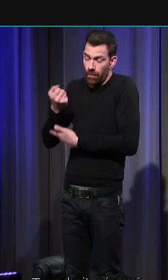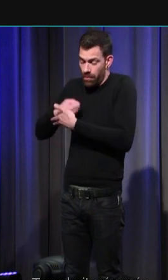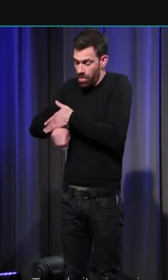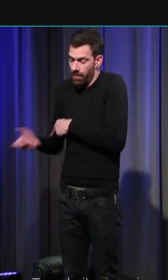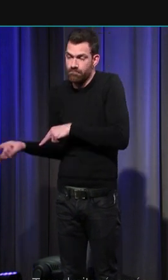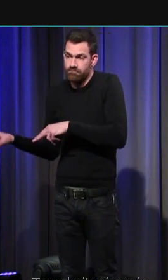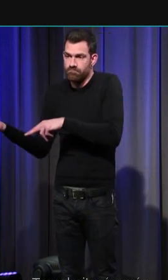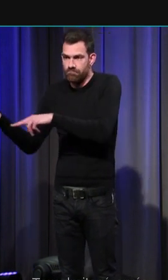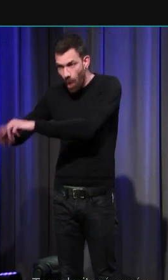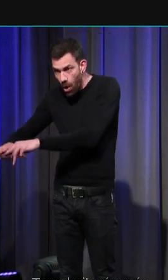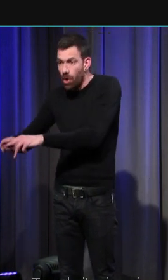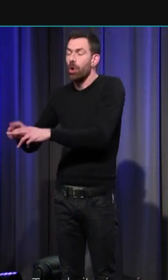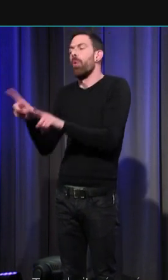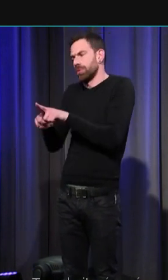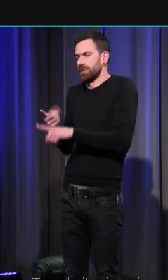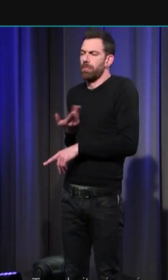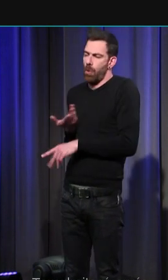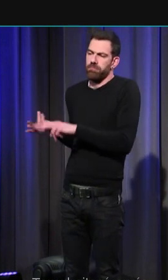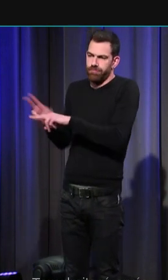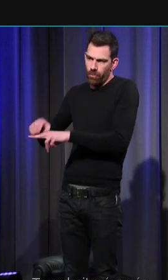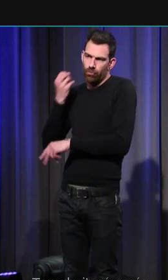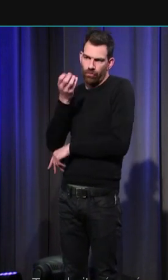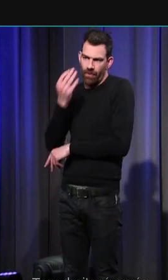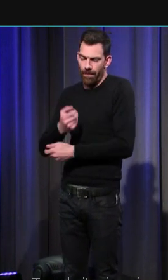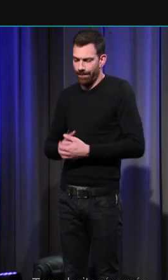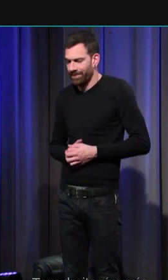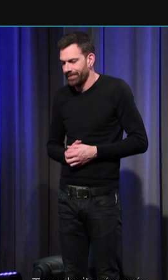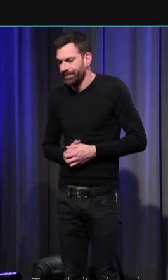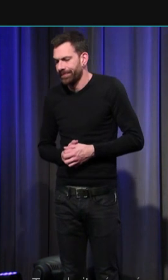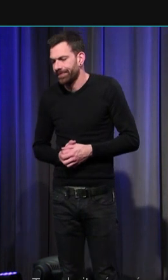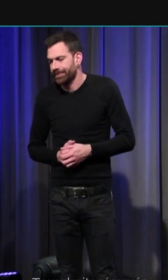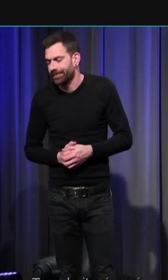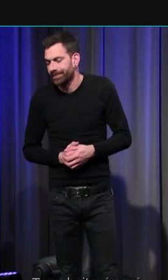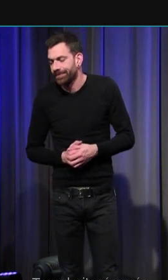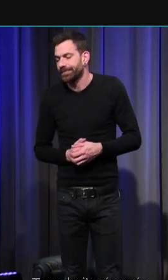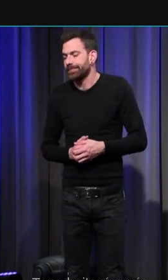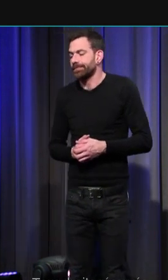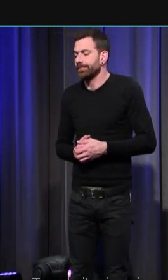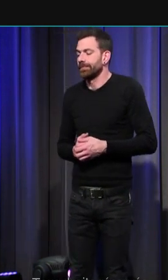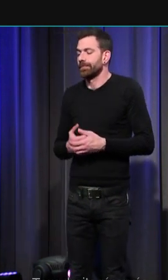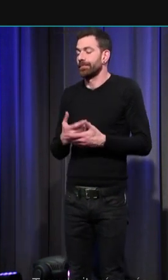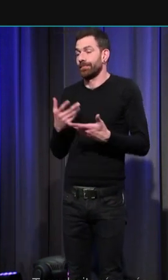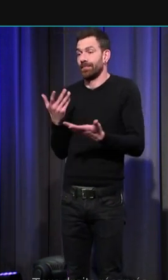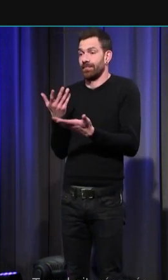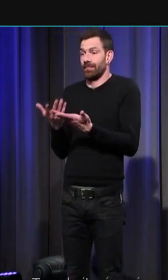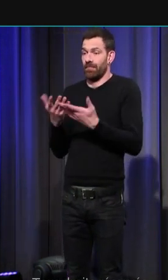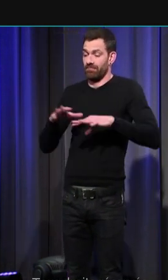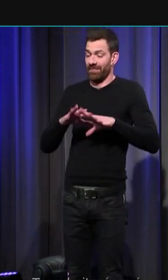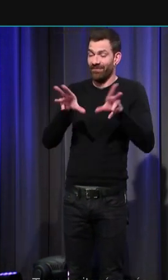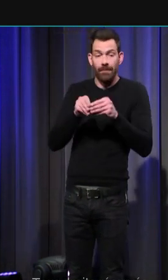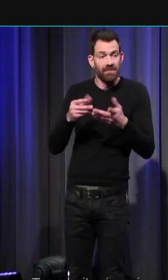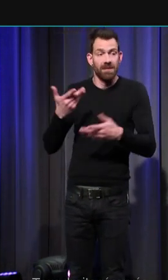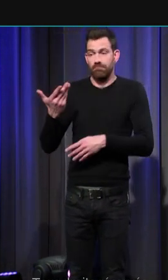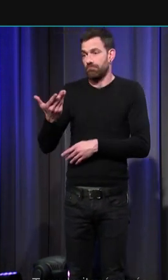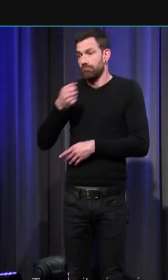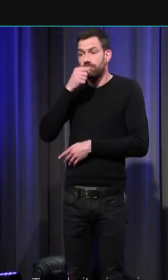décède et que la mère décède aussi le drame c'est toujours un drame pour une maman et